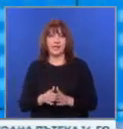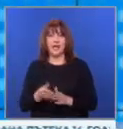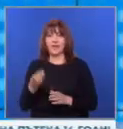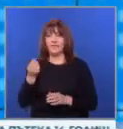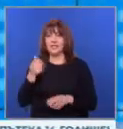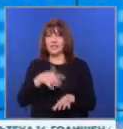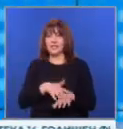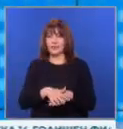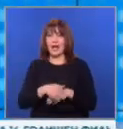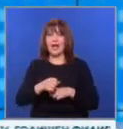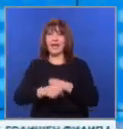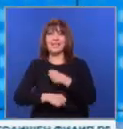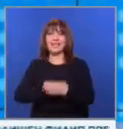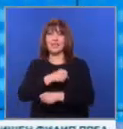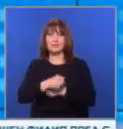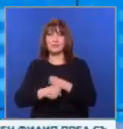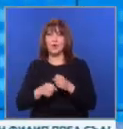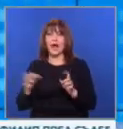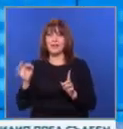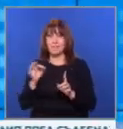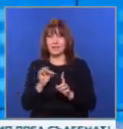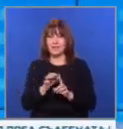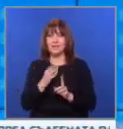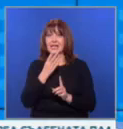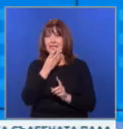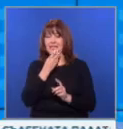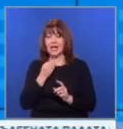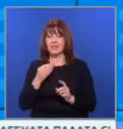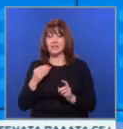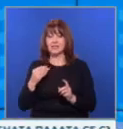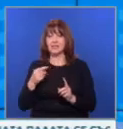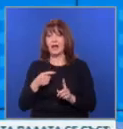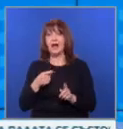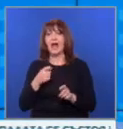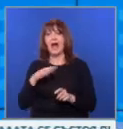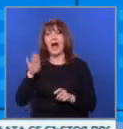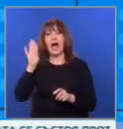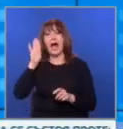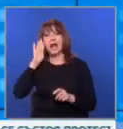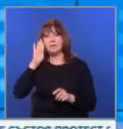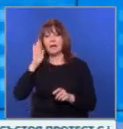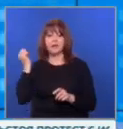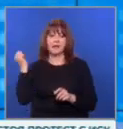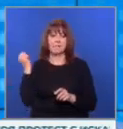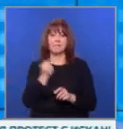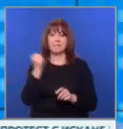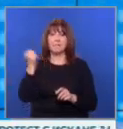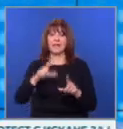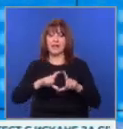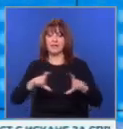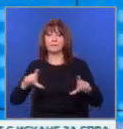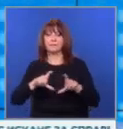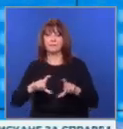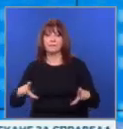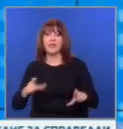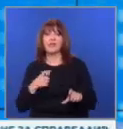Финансовата система на Хизбула е на прицел. Израелската армия обяви, че е нанесла удари по десетки сгради, в които се помещават клонове на Алкард,